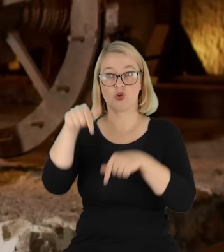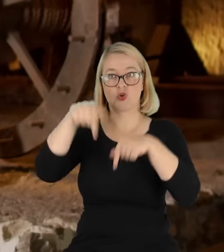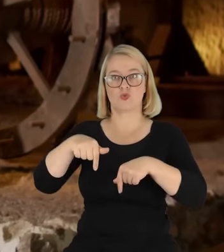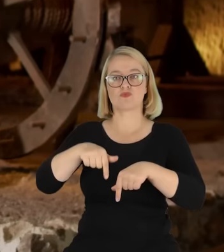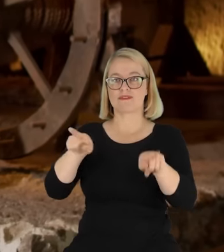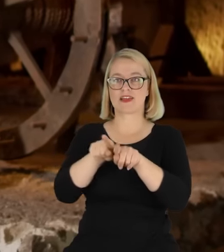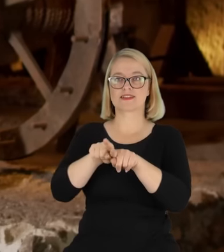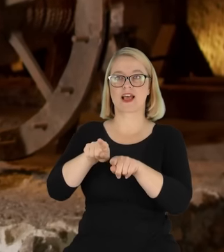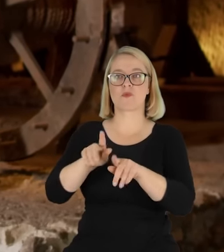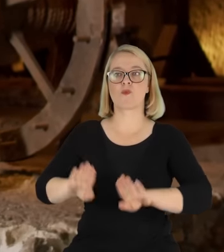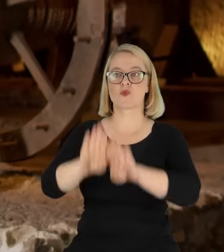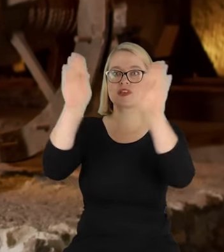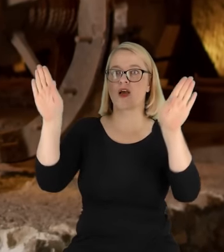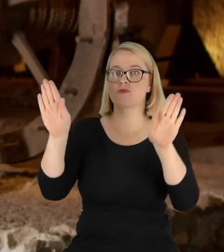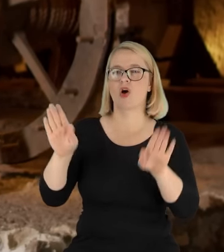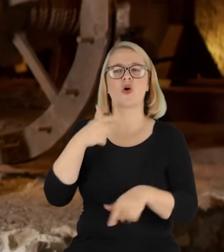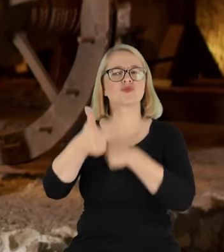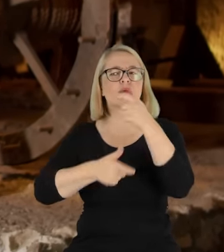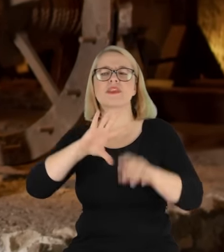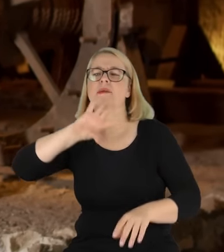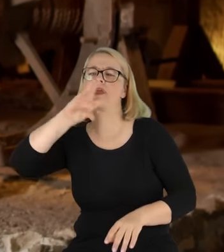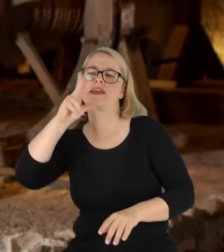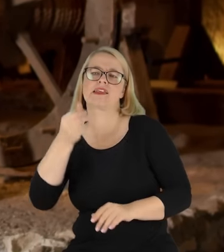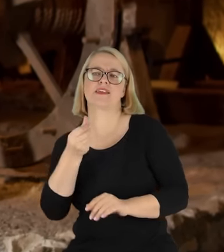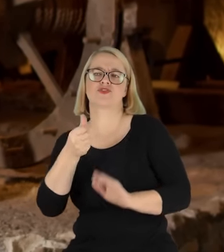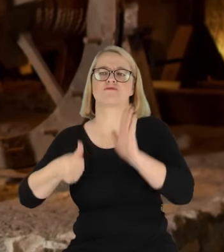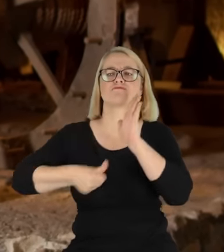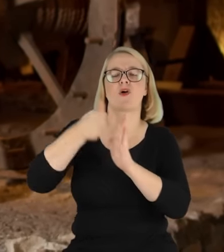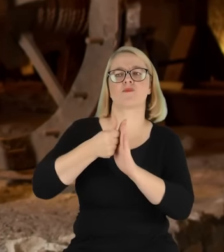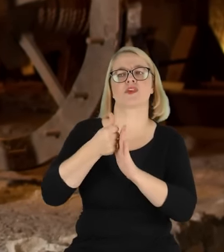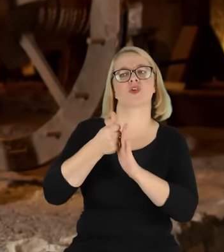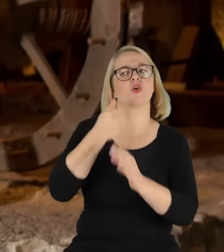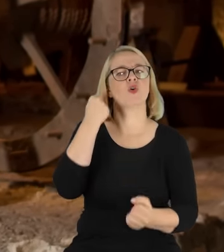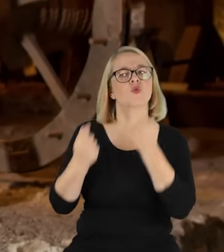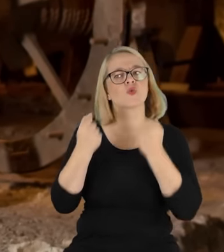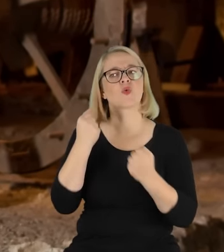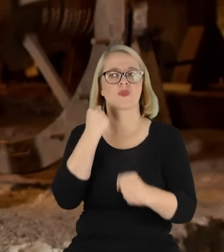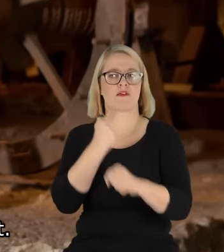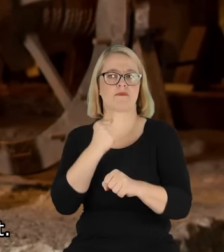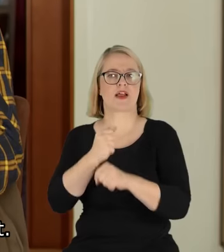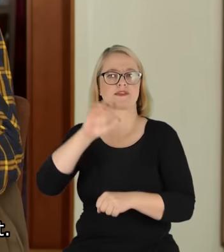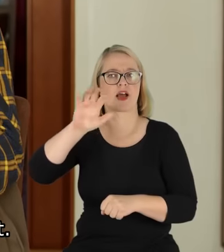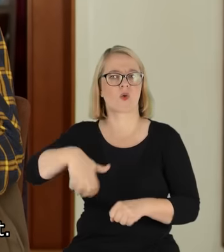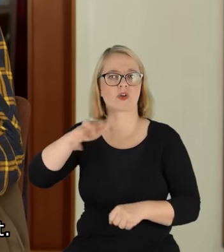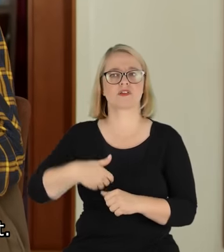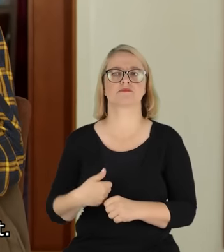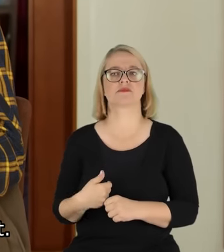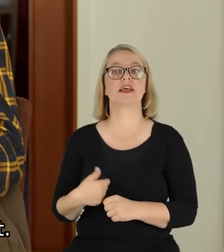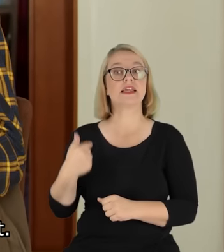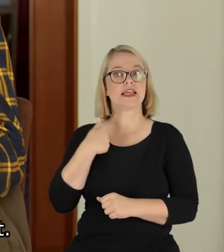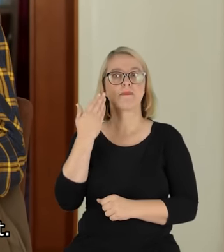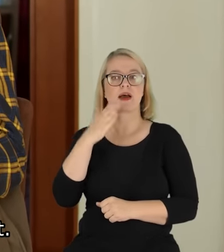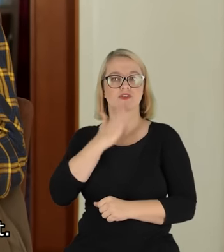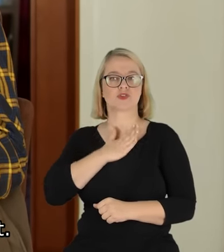tutaj. On stworzył najpiękniejszy pomnik trudu górniczego. Bardzo miło